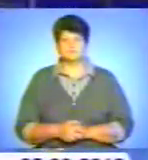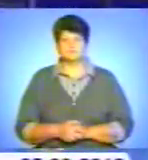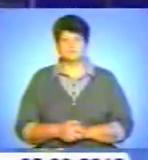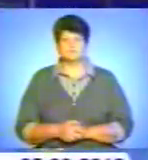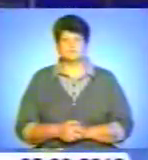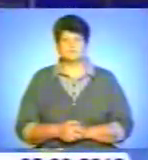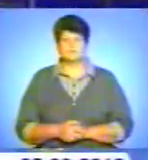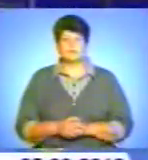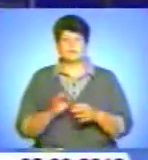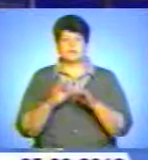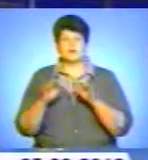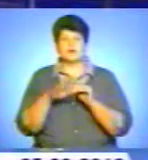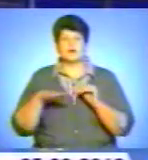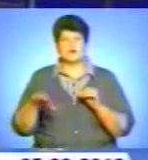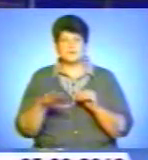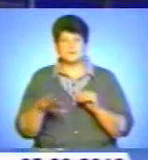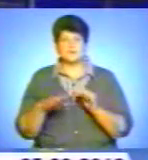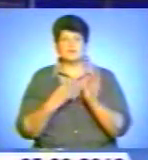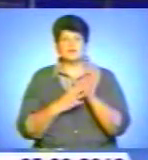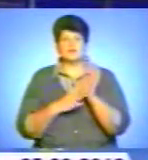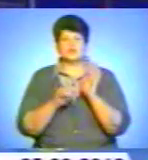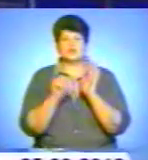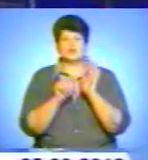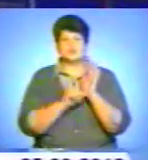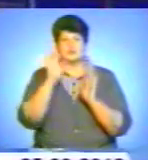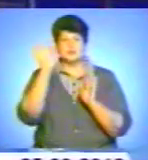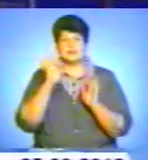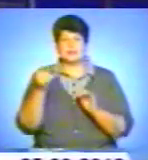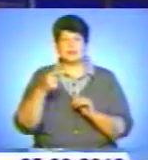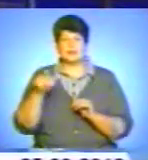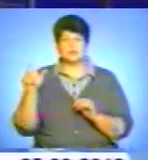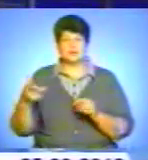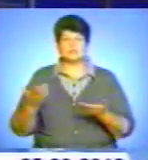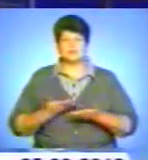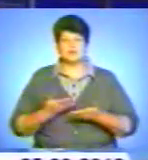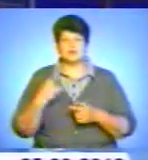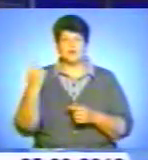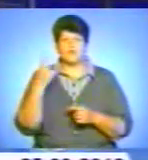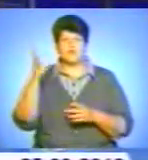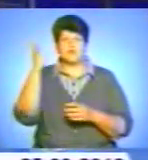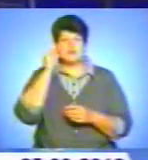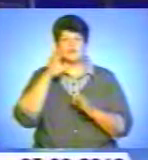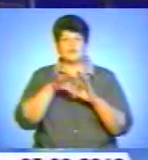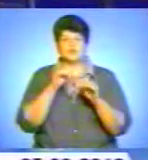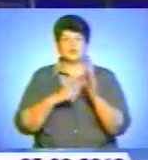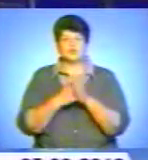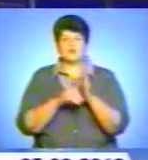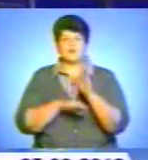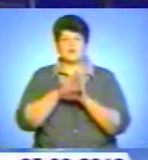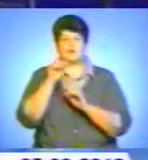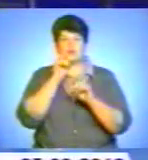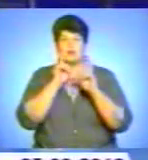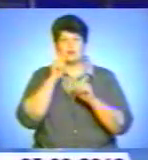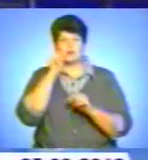І до подій краю. 96% тернополян і жителів області вважають, що вибори до Верховної Ради України